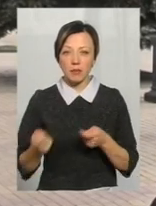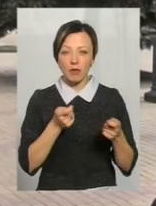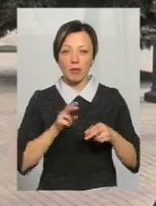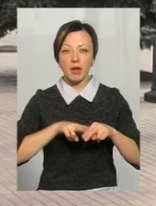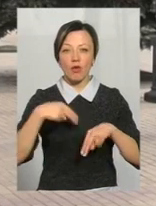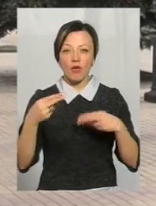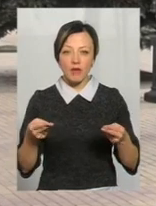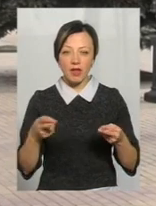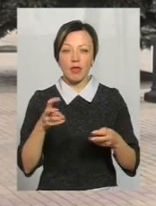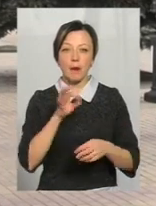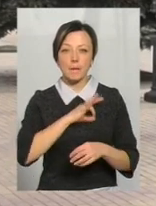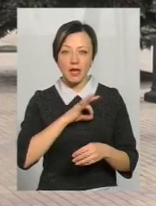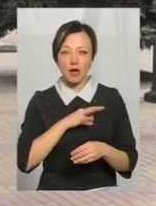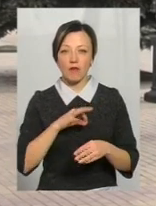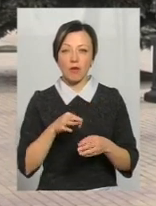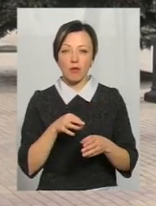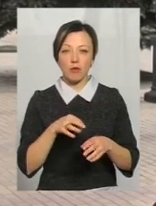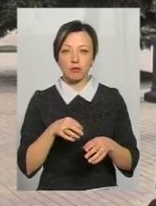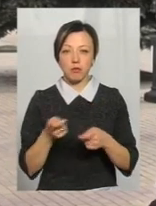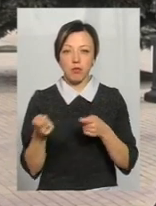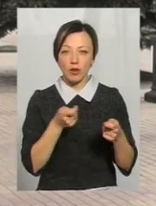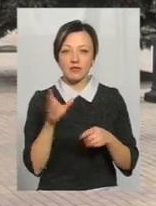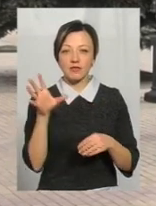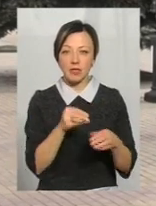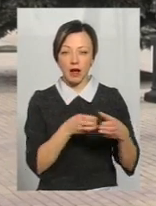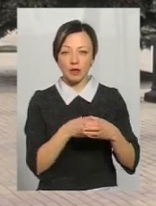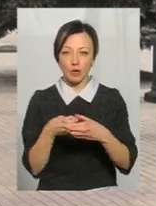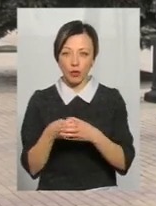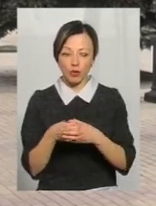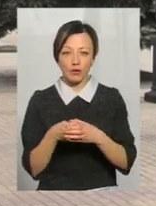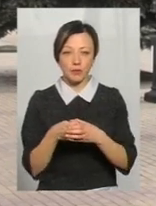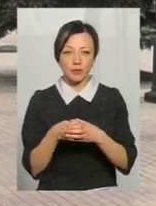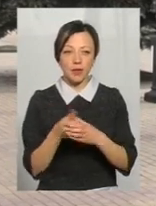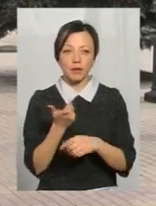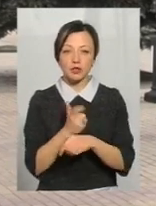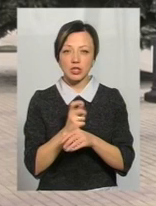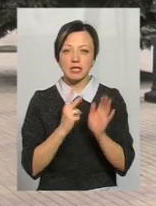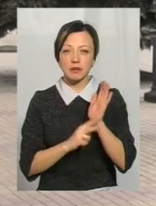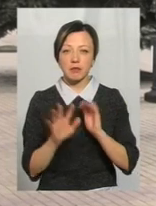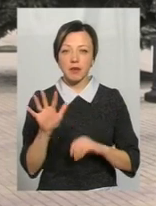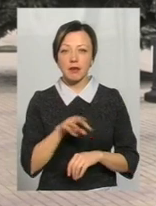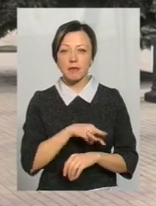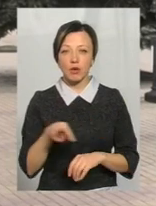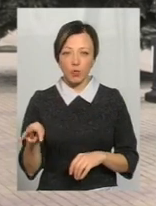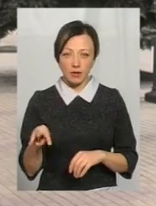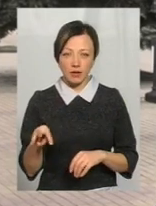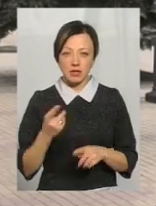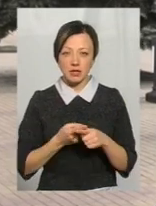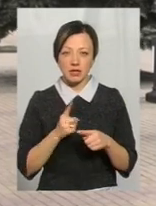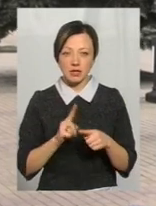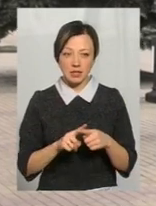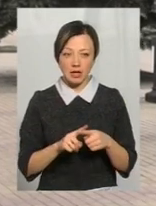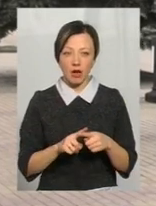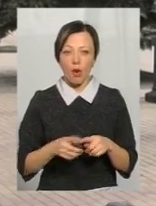відшкодовано на пільговий призв'язок всіх категорій, в тому числі і нас, було відшкодовано більше 75 мільйонів. Цифра